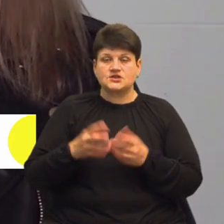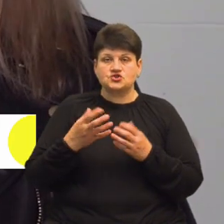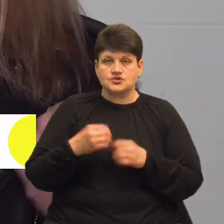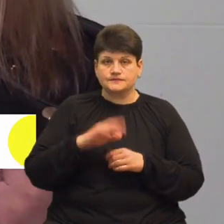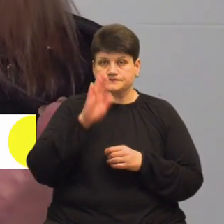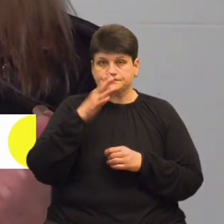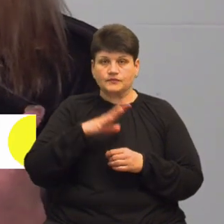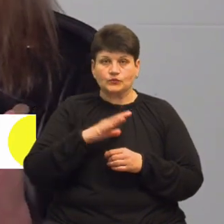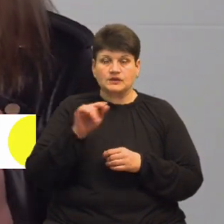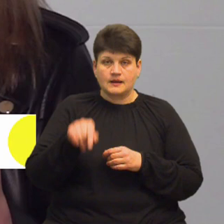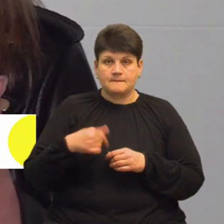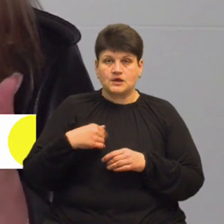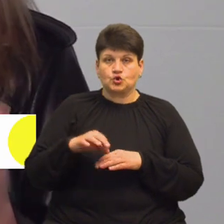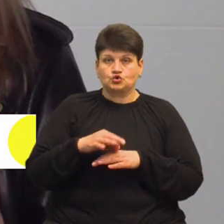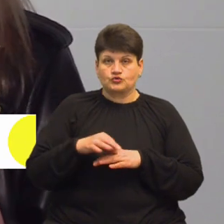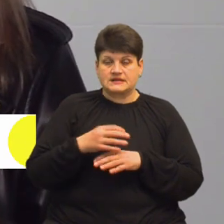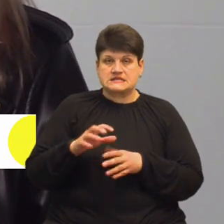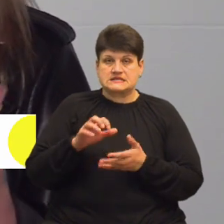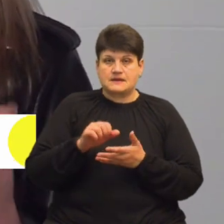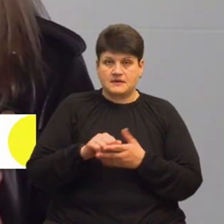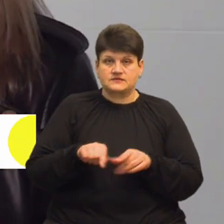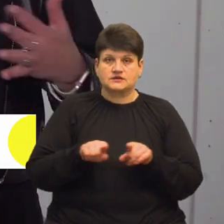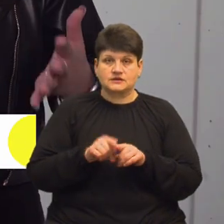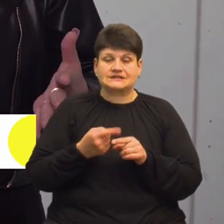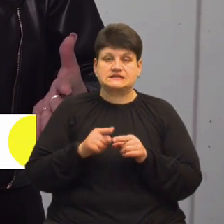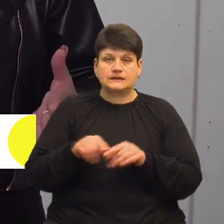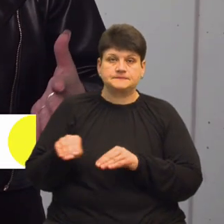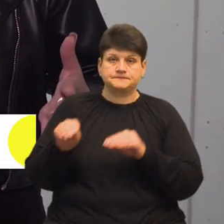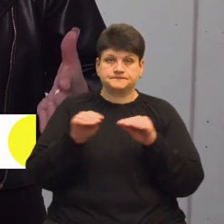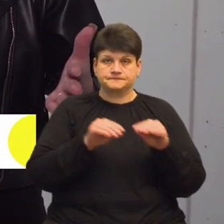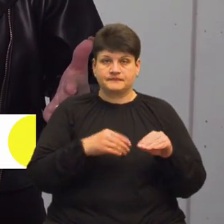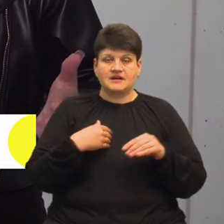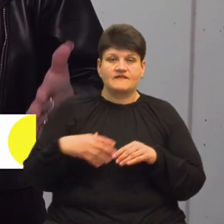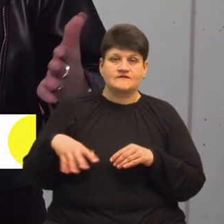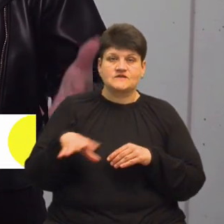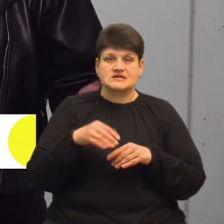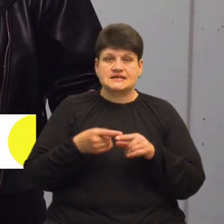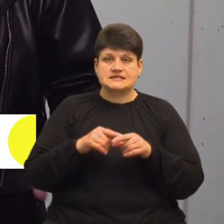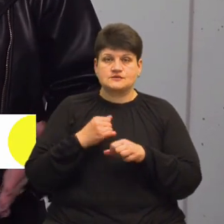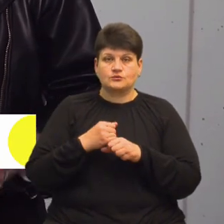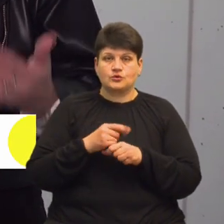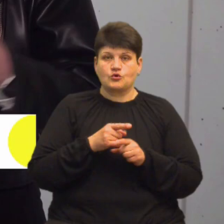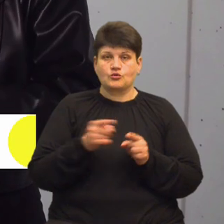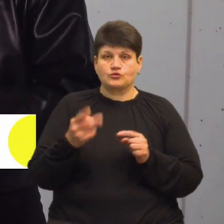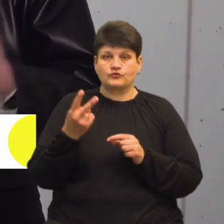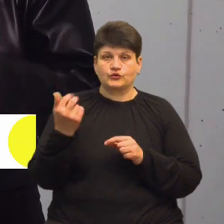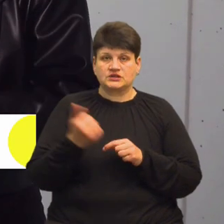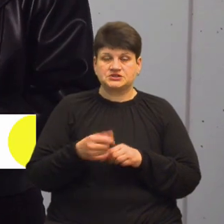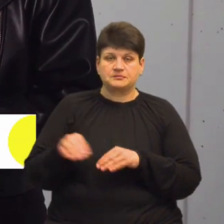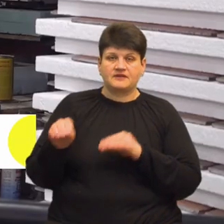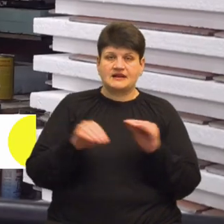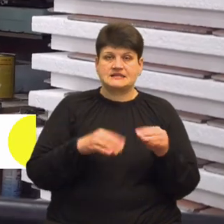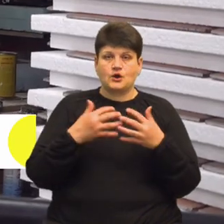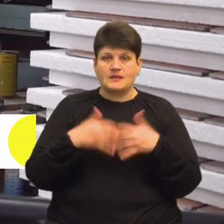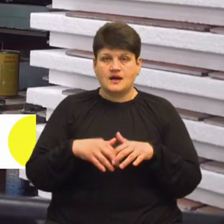там. Це мій чоловік займався також цією релокацією. Ми все це зробили буквально протягом двох тижнів перевезли і обладнання, і